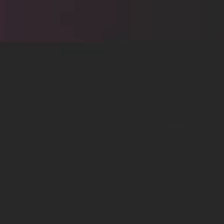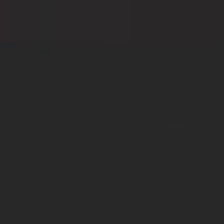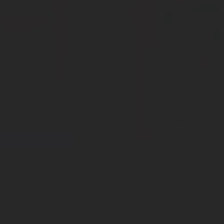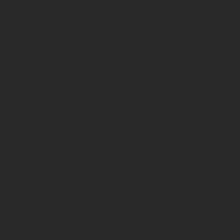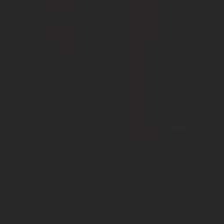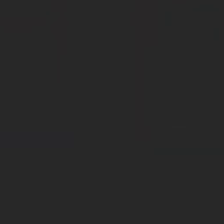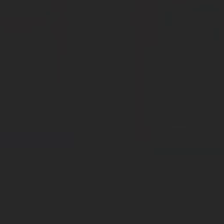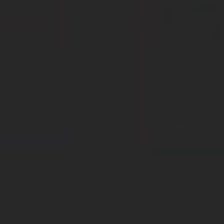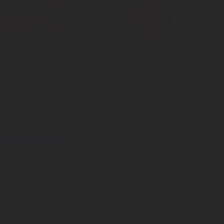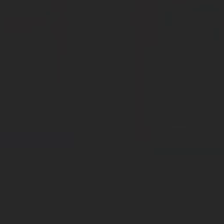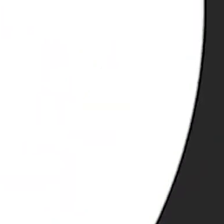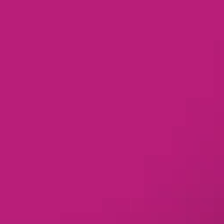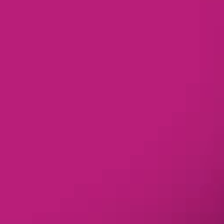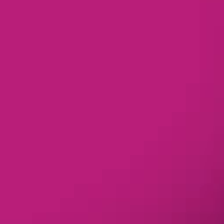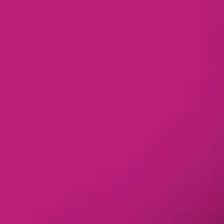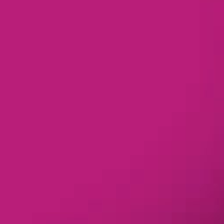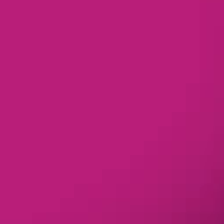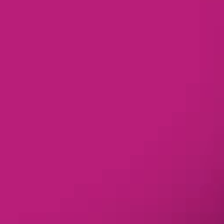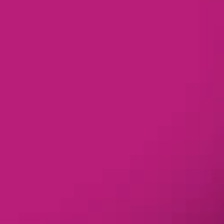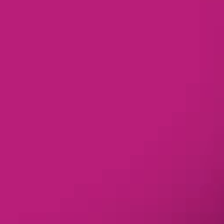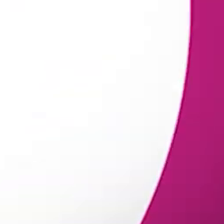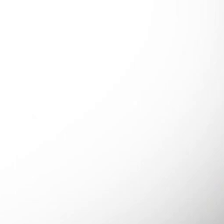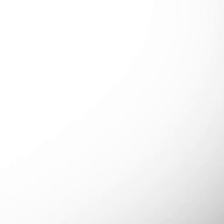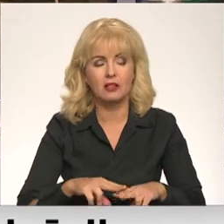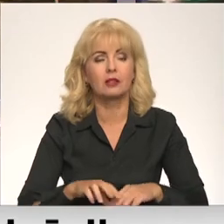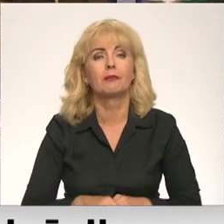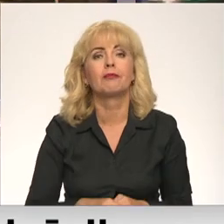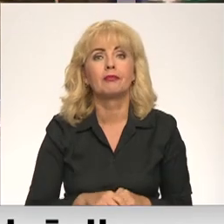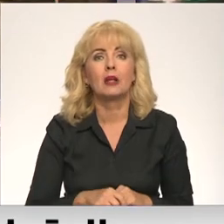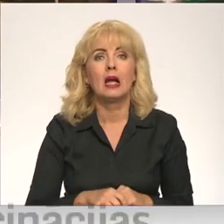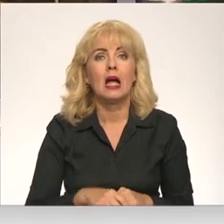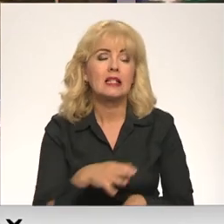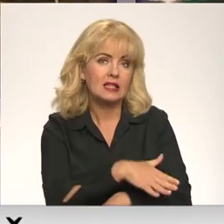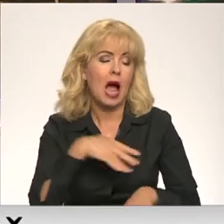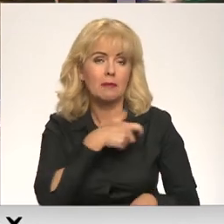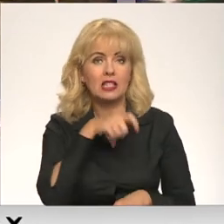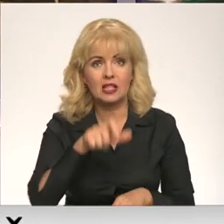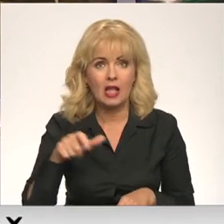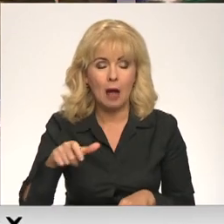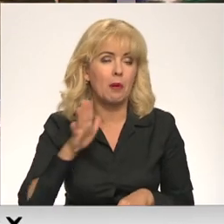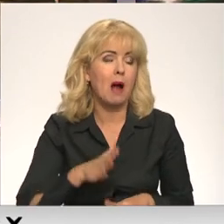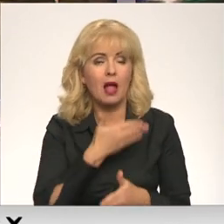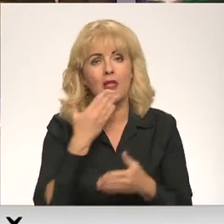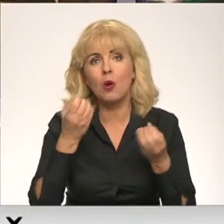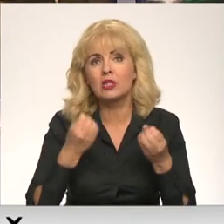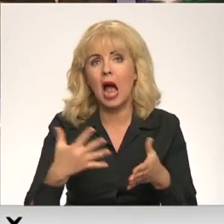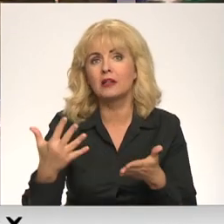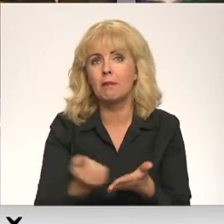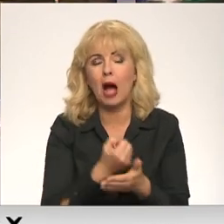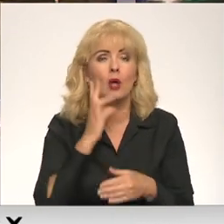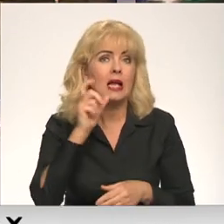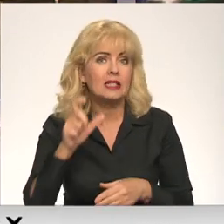Re, visi ēters ir te! Sājums deputātiem pagaidām nav skaidrs, kā panākt